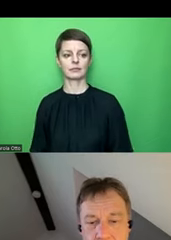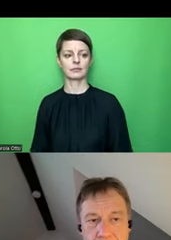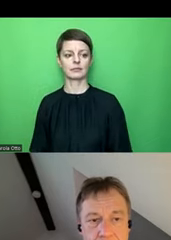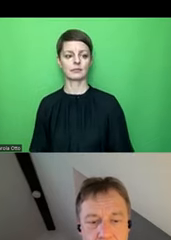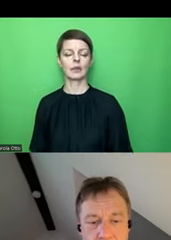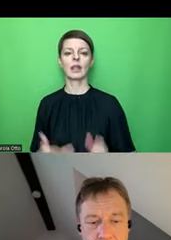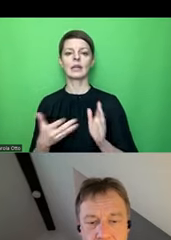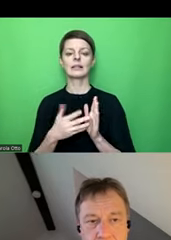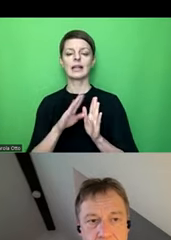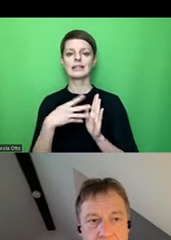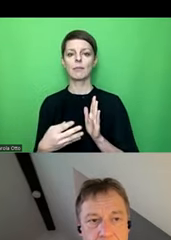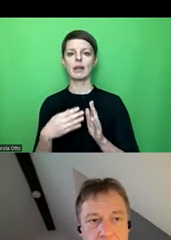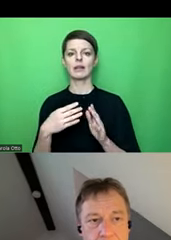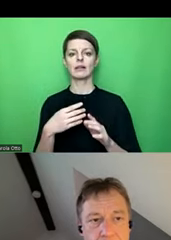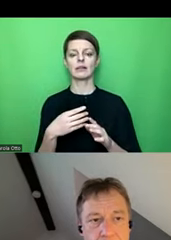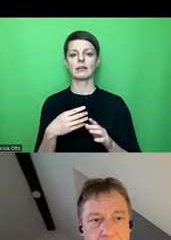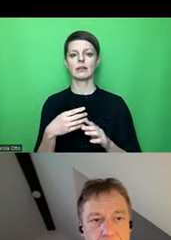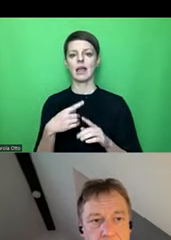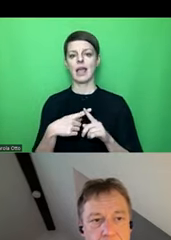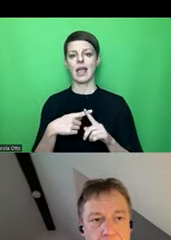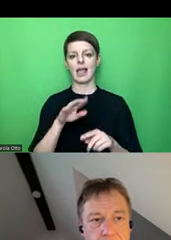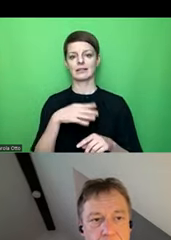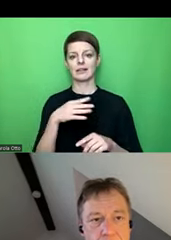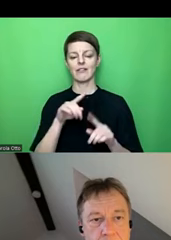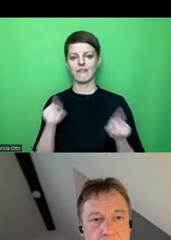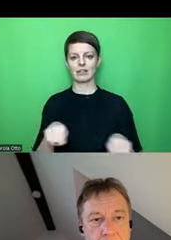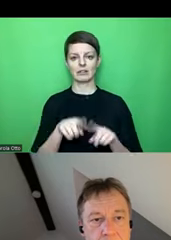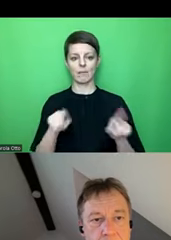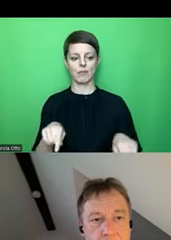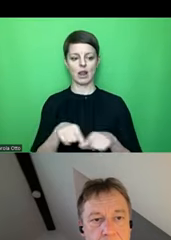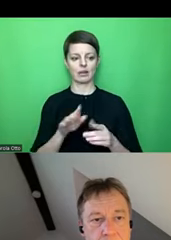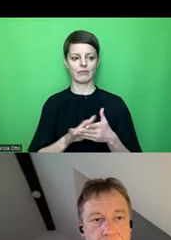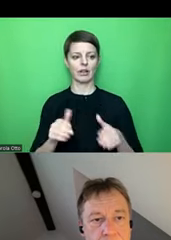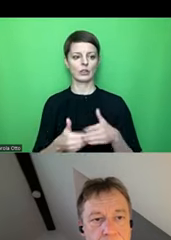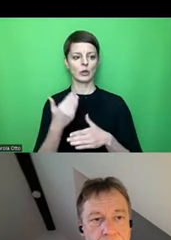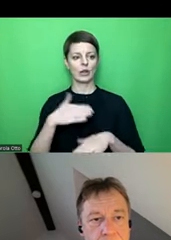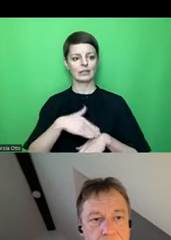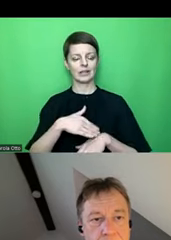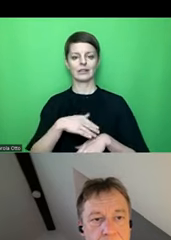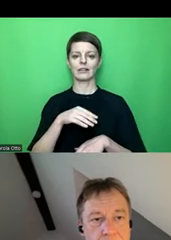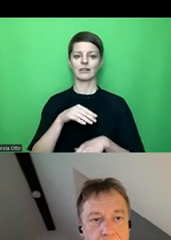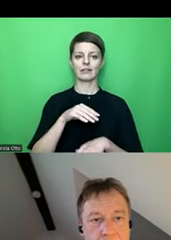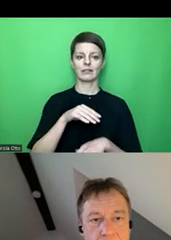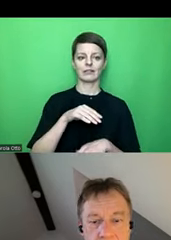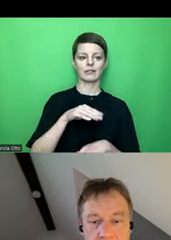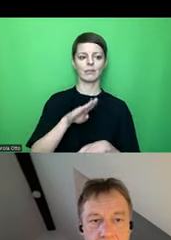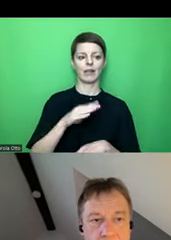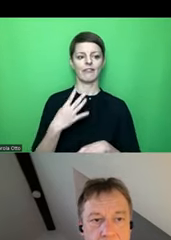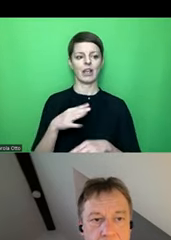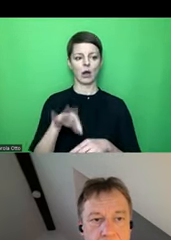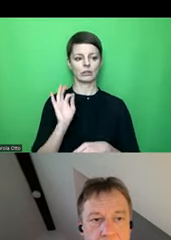Testtabelle XLSX Excel-Fenster Blatt entfachten neue Zeiten W4 ausgewählt W5